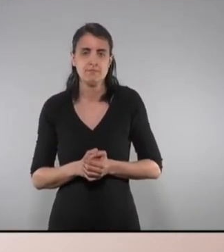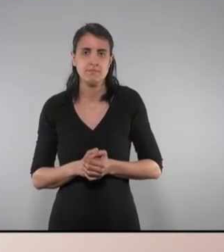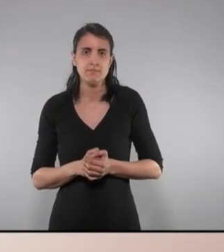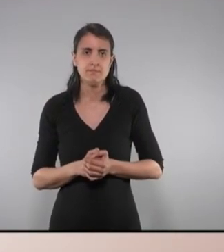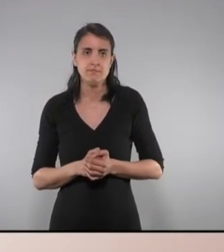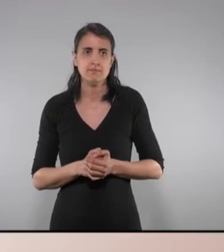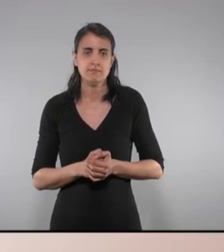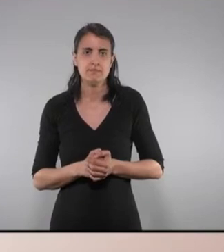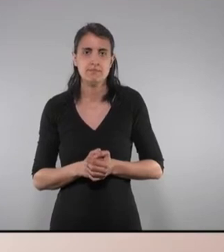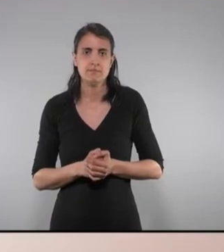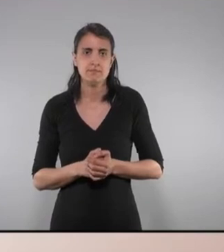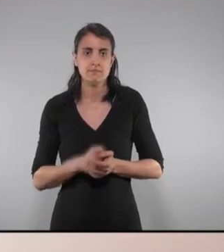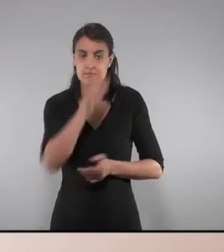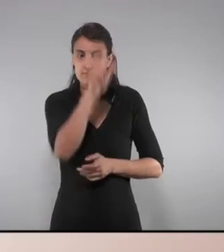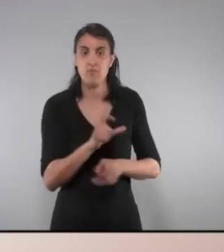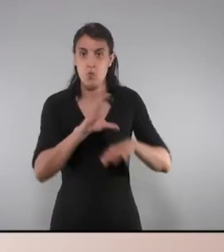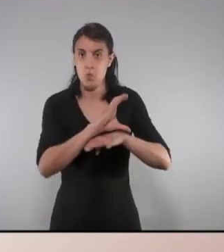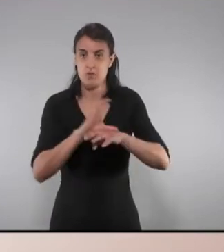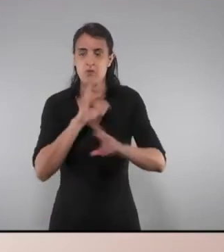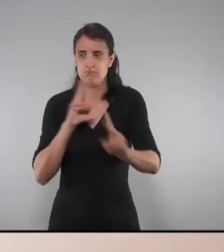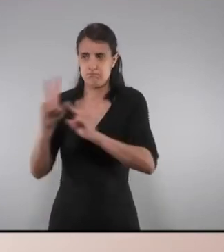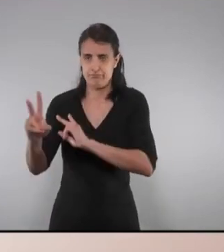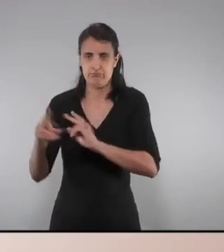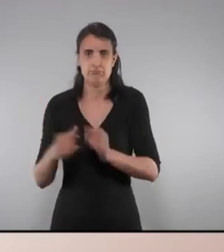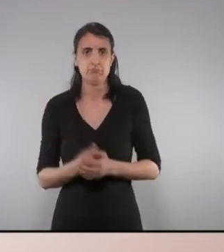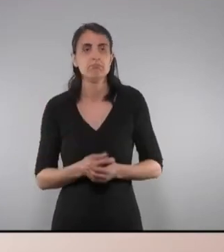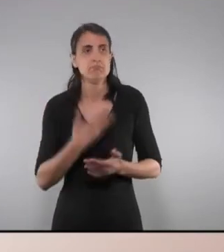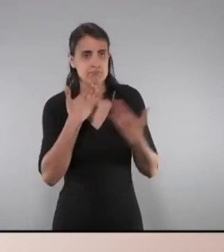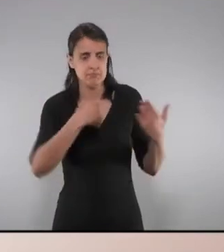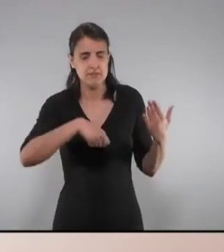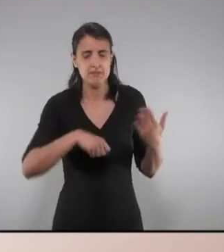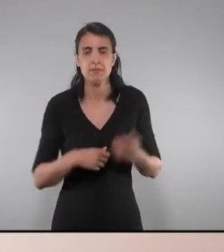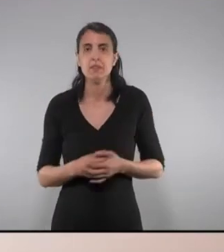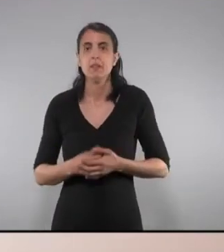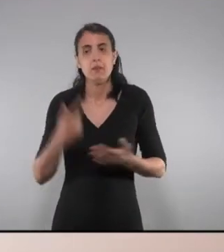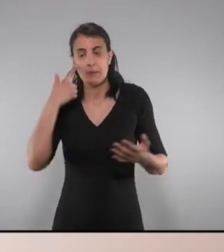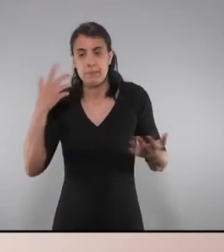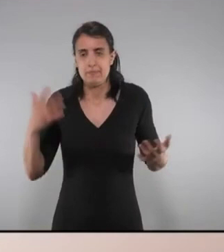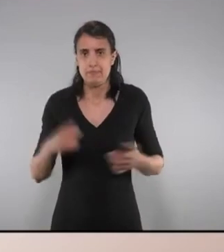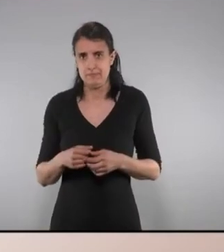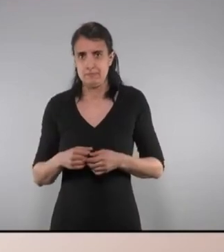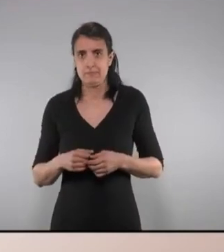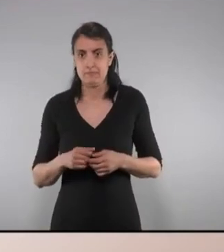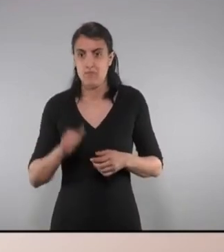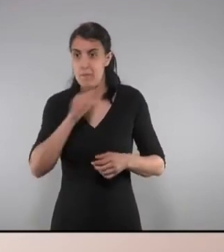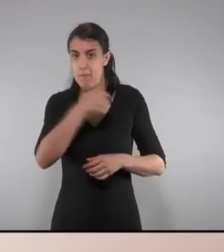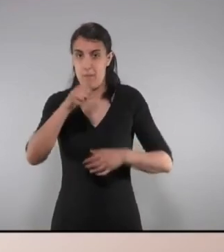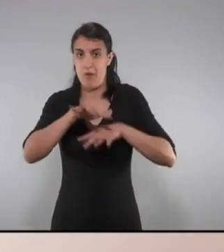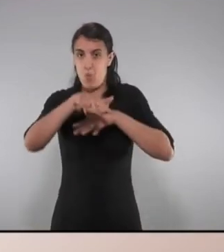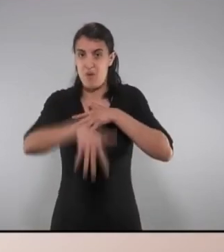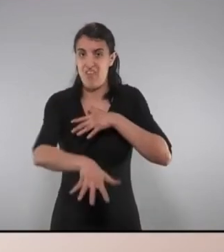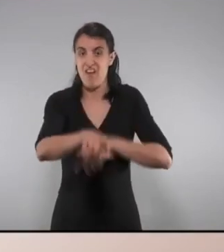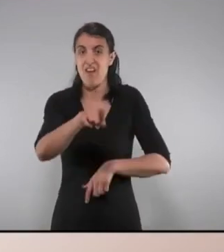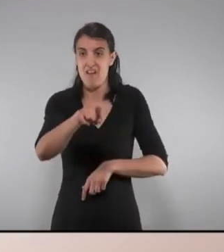Per respondre, té la paraula la consellera de Drets Socials. Moltes gràcies, presidenta. Miri, des de la primera onada i a més a més vull